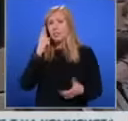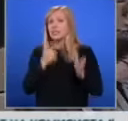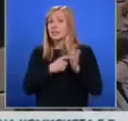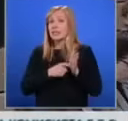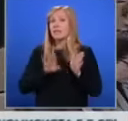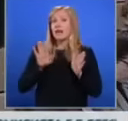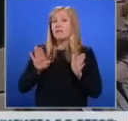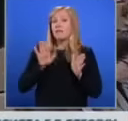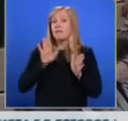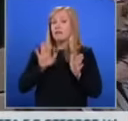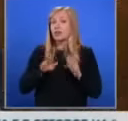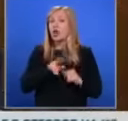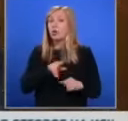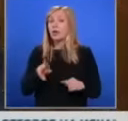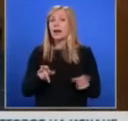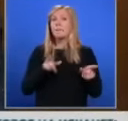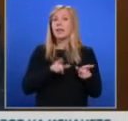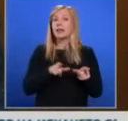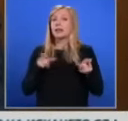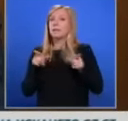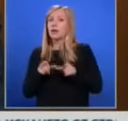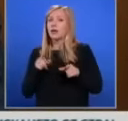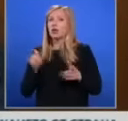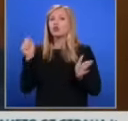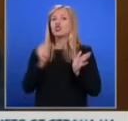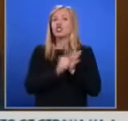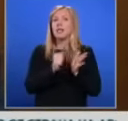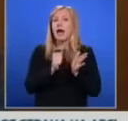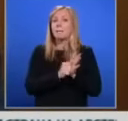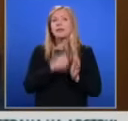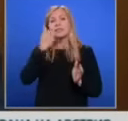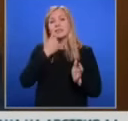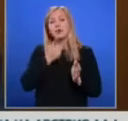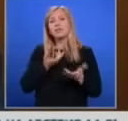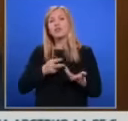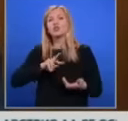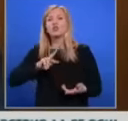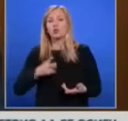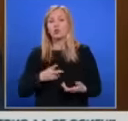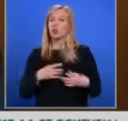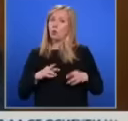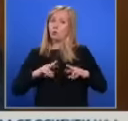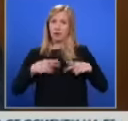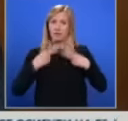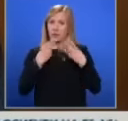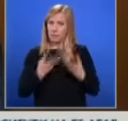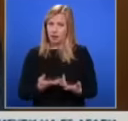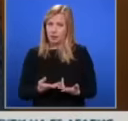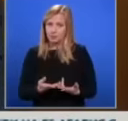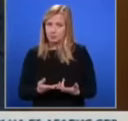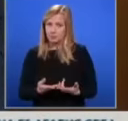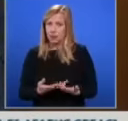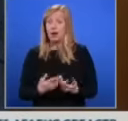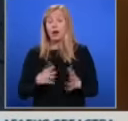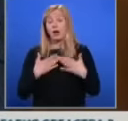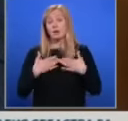вашия колега Младен Маринов. Тъй като като щампа отново се използва нещо друго, ще обърна внимание и на него. Аз много